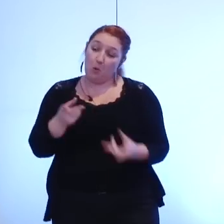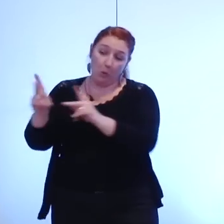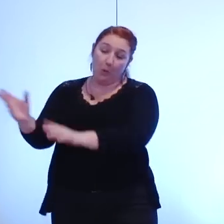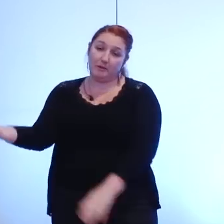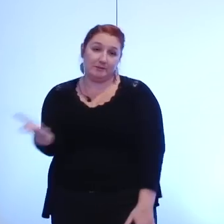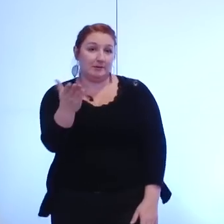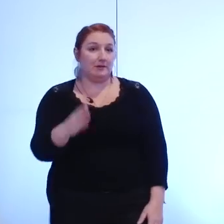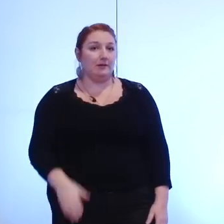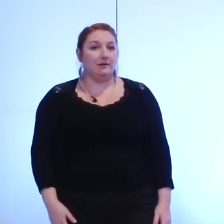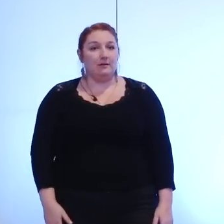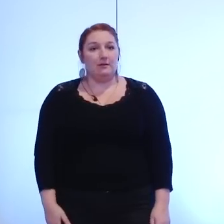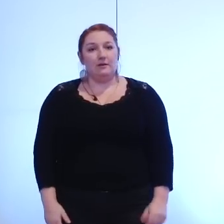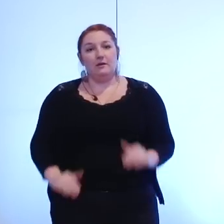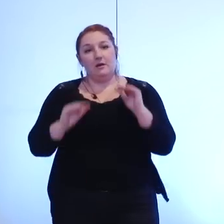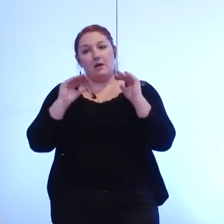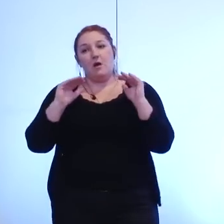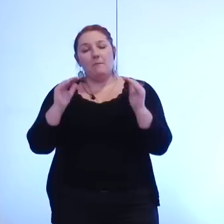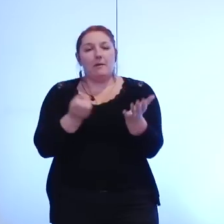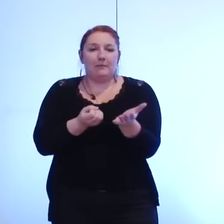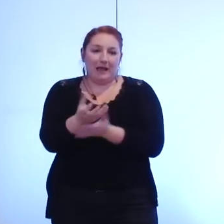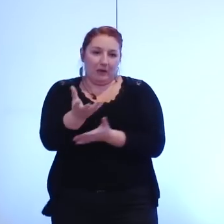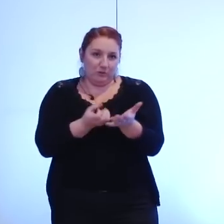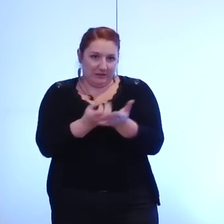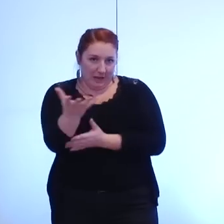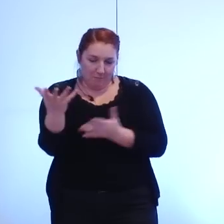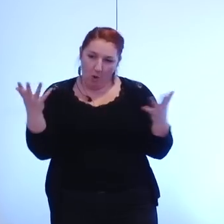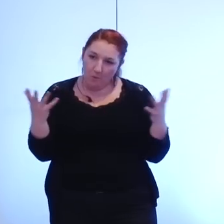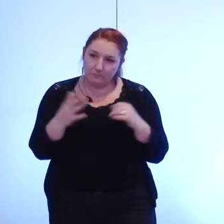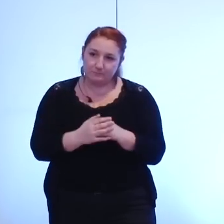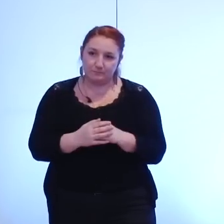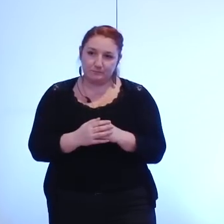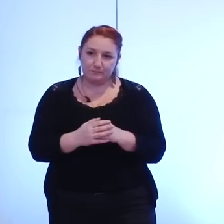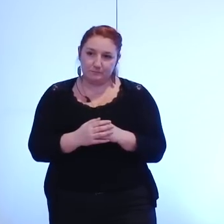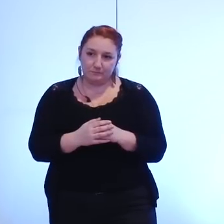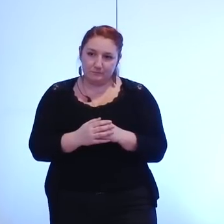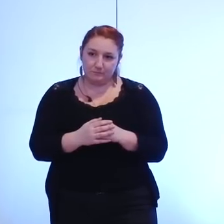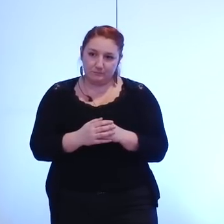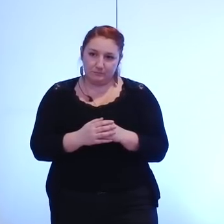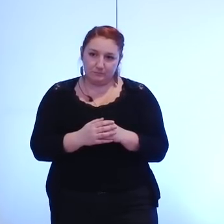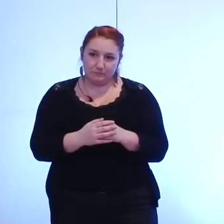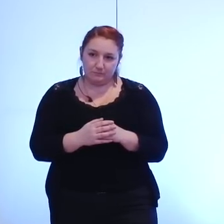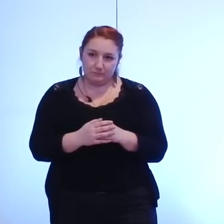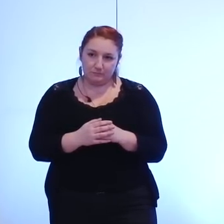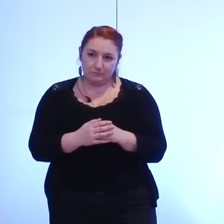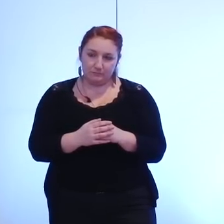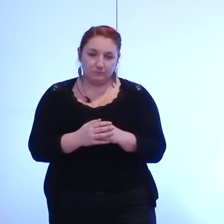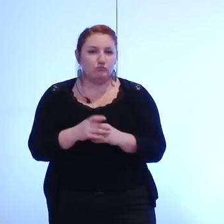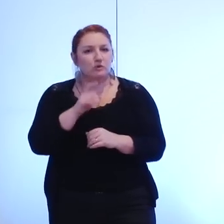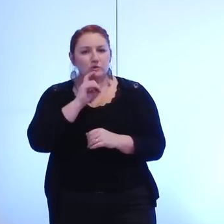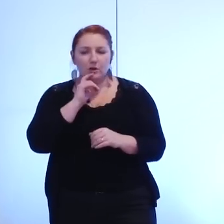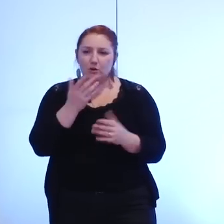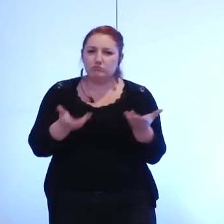quand même dire quelques éléments de combien je partage des expressions que j'ai entendues